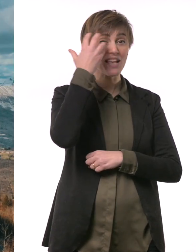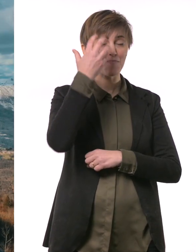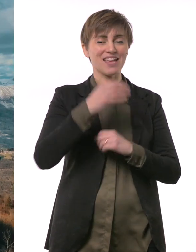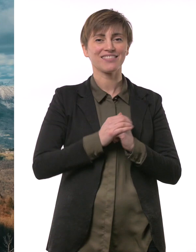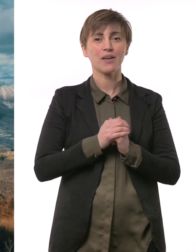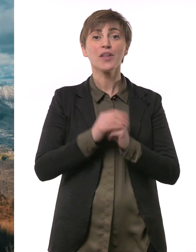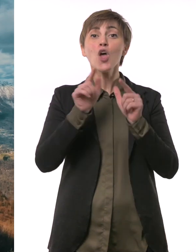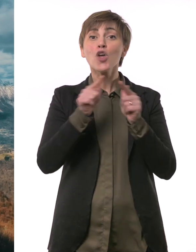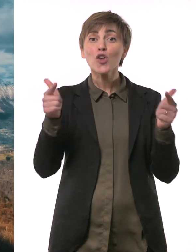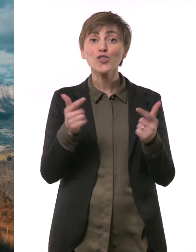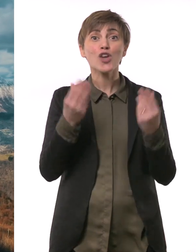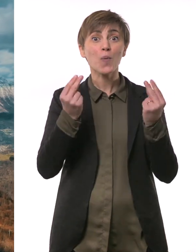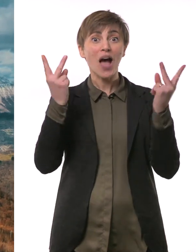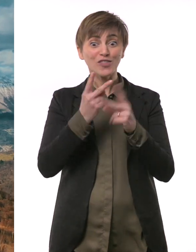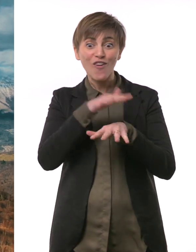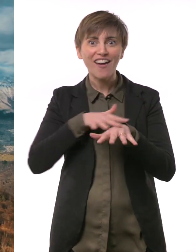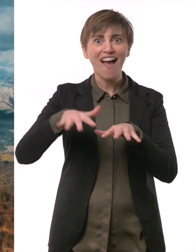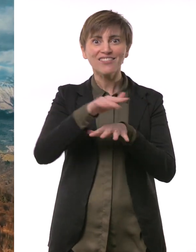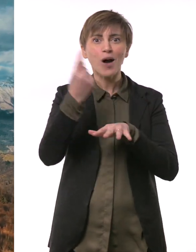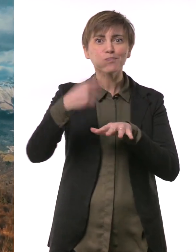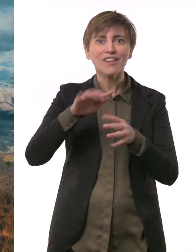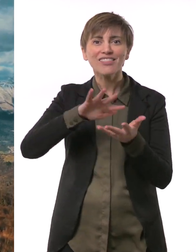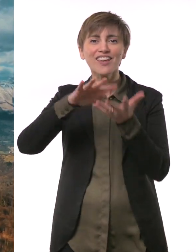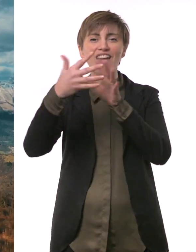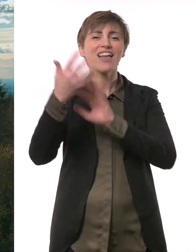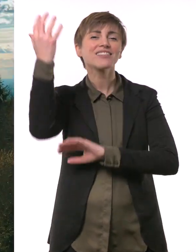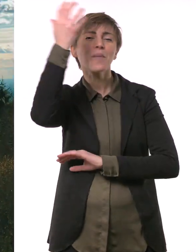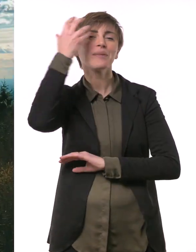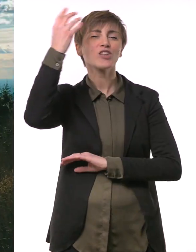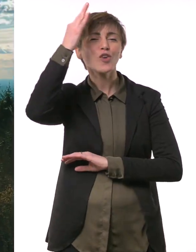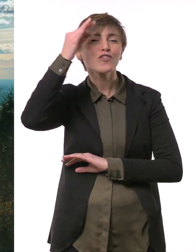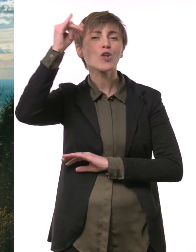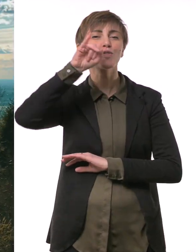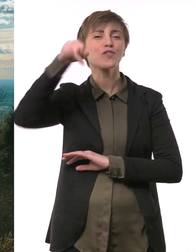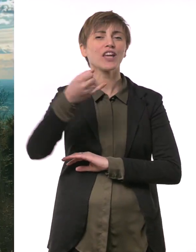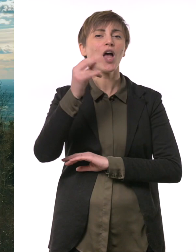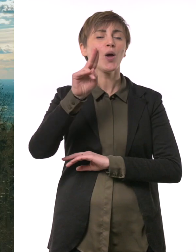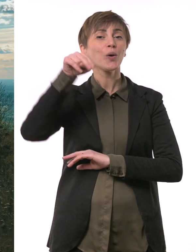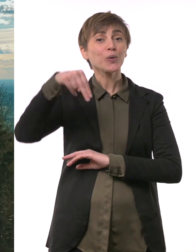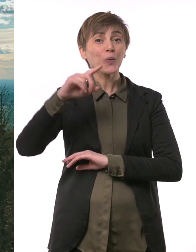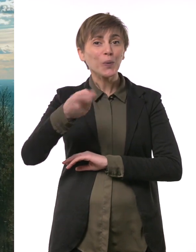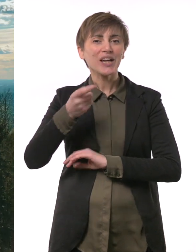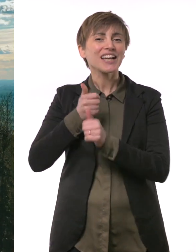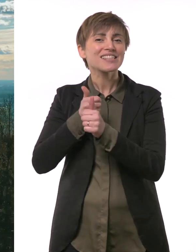mito, negli archetipi di Jung, in luoghi inventati, universali, senza tempo sempre stati.